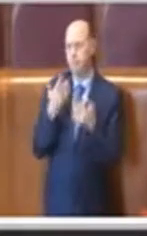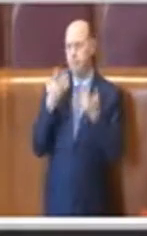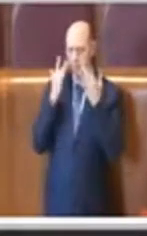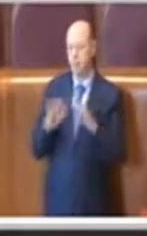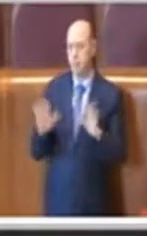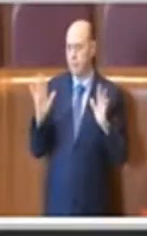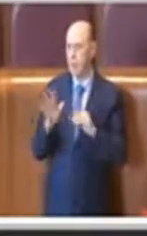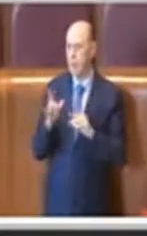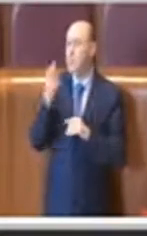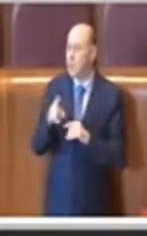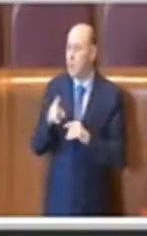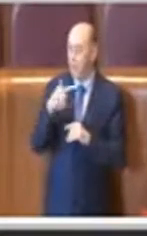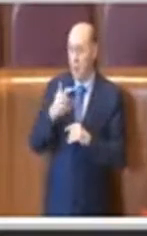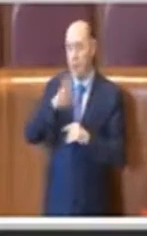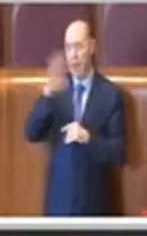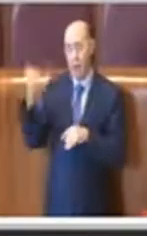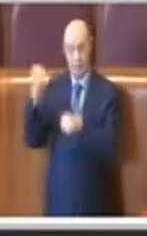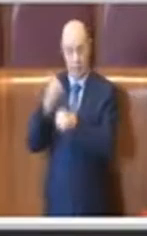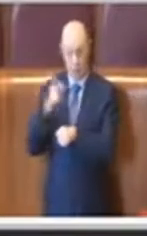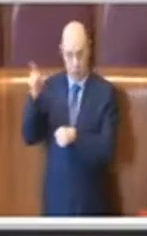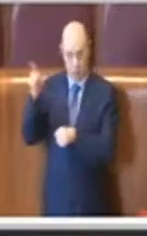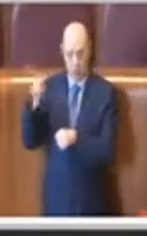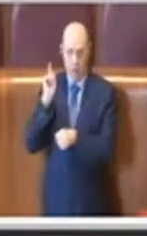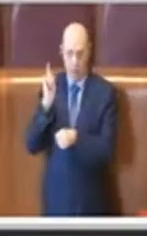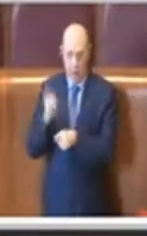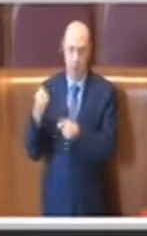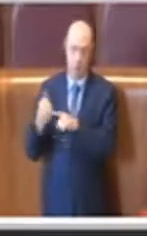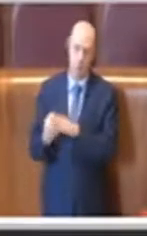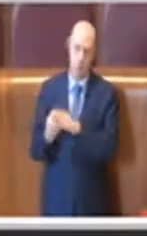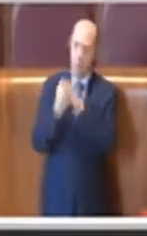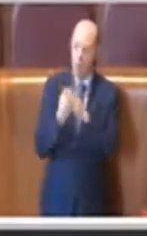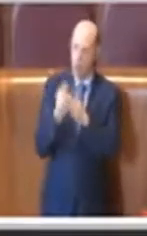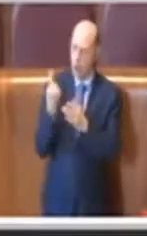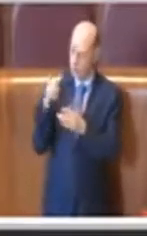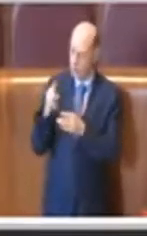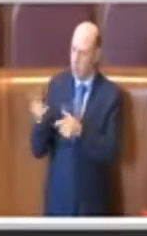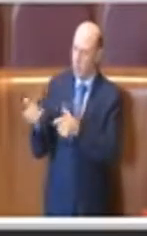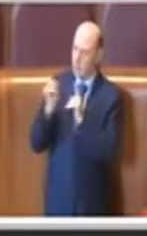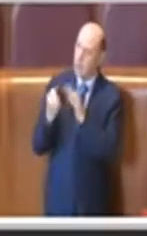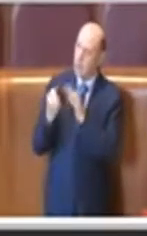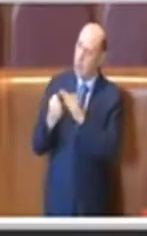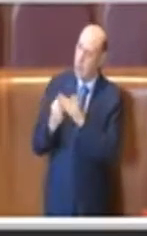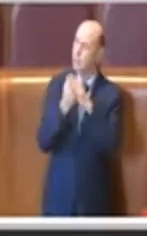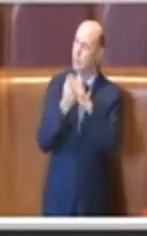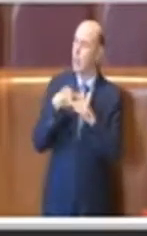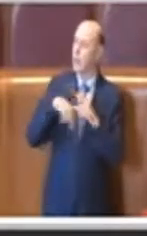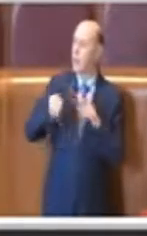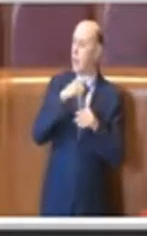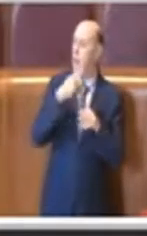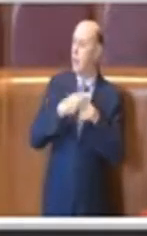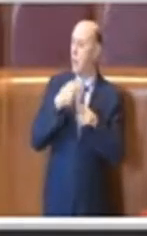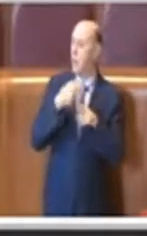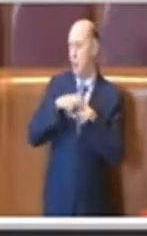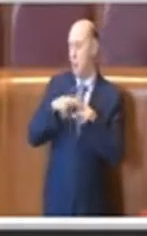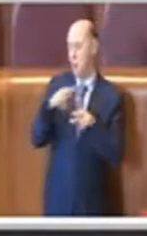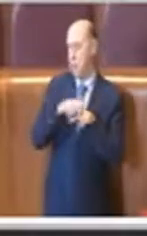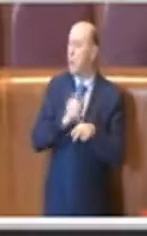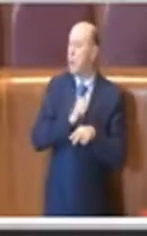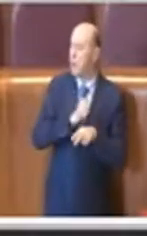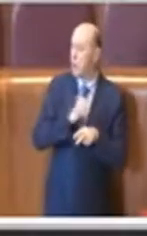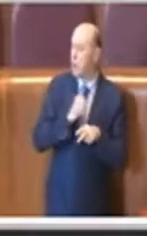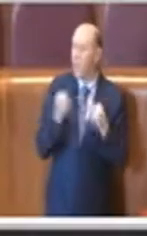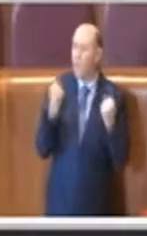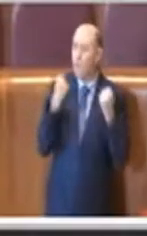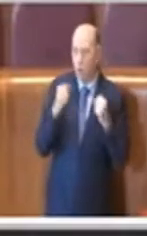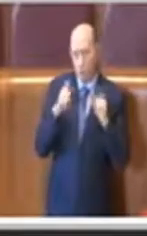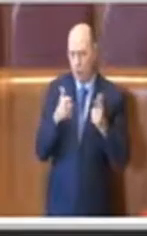le altre istituzioni devono dare supporto al Comune di Roma che da solo non ha la forza